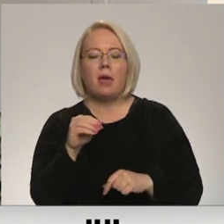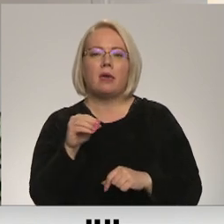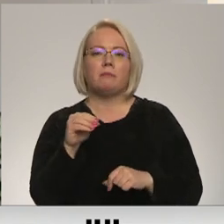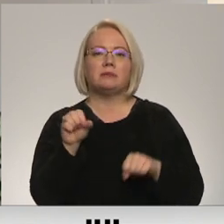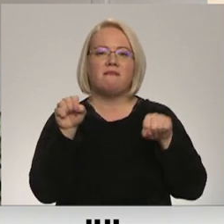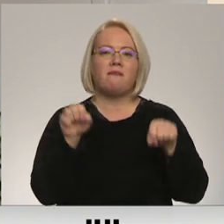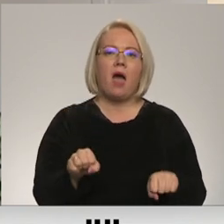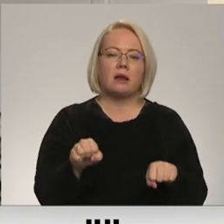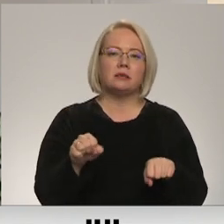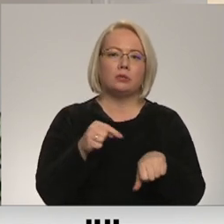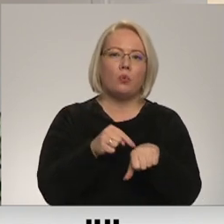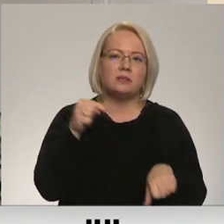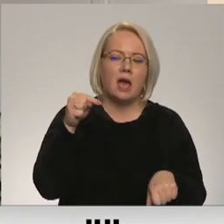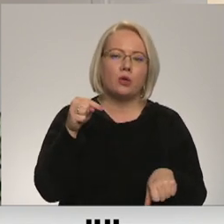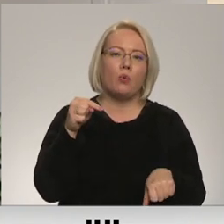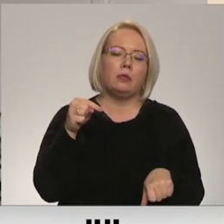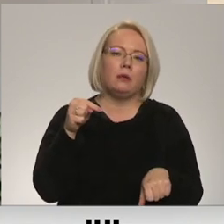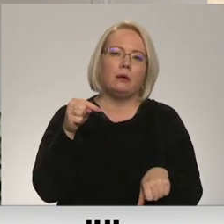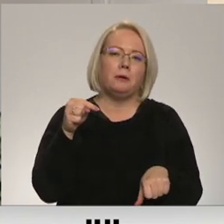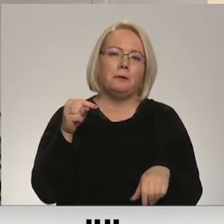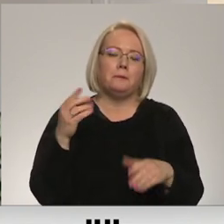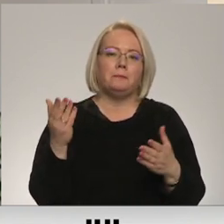noskaņot, teiksim tā,